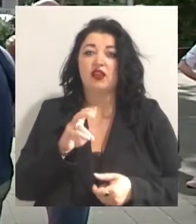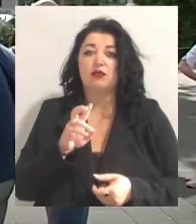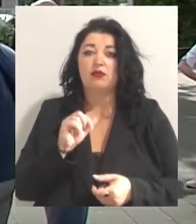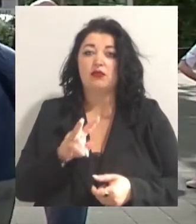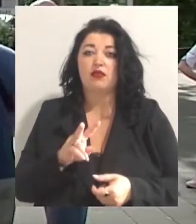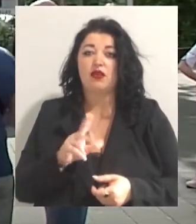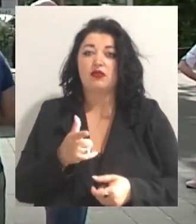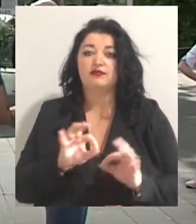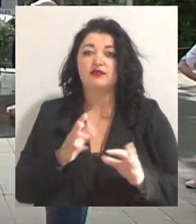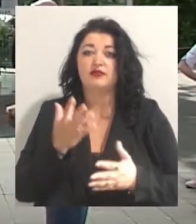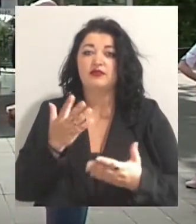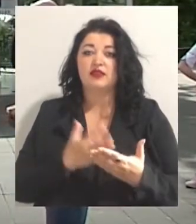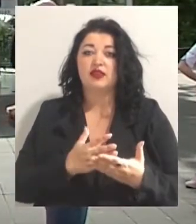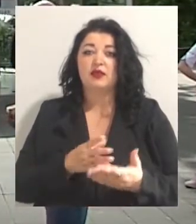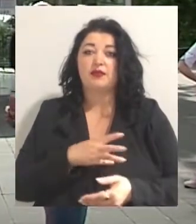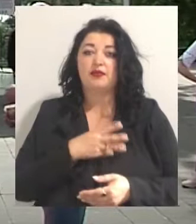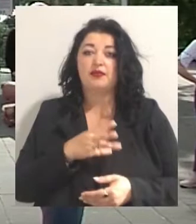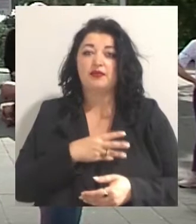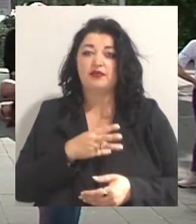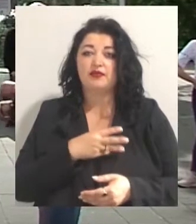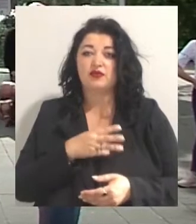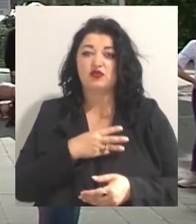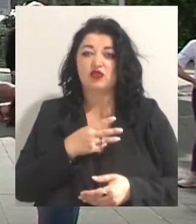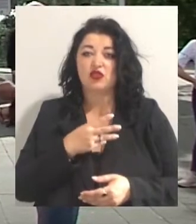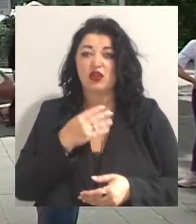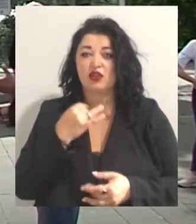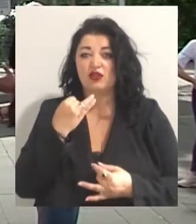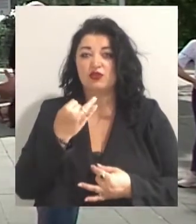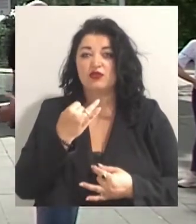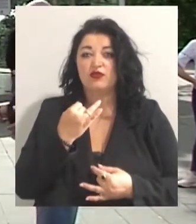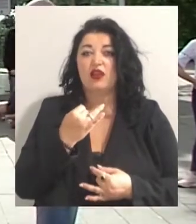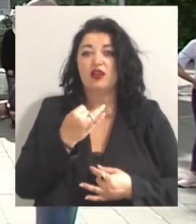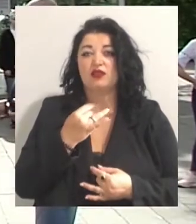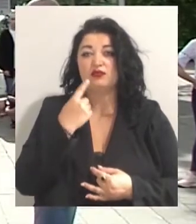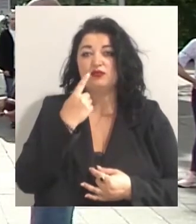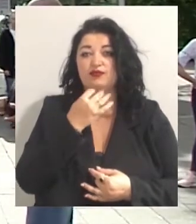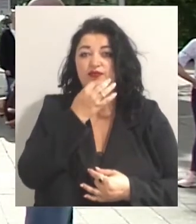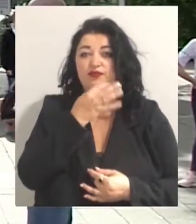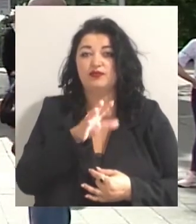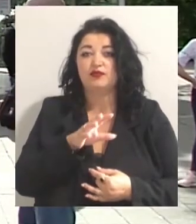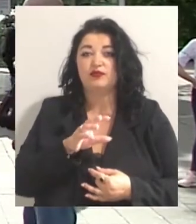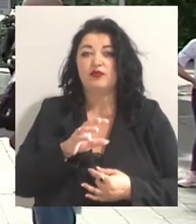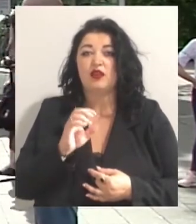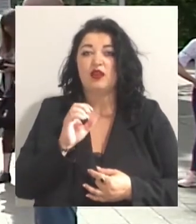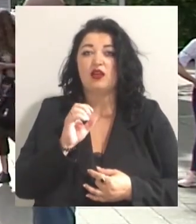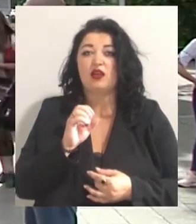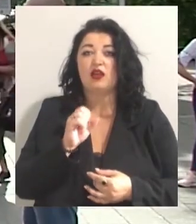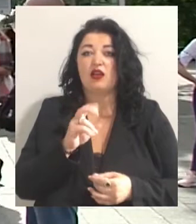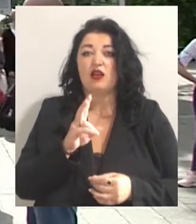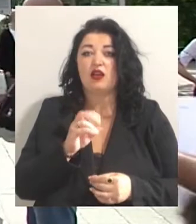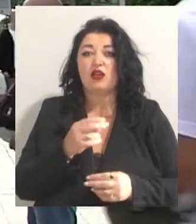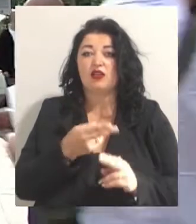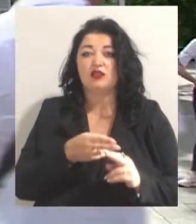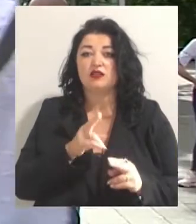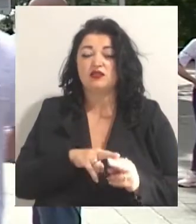бажання деяких депутатів відмінити мовний закон. Я підтримую мовний закон. Може, він недосконалий, але він крайне